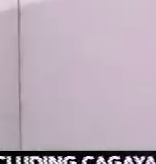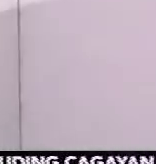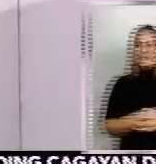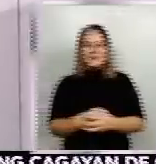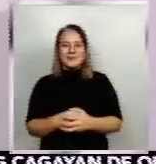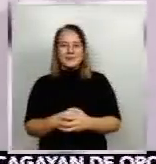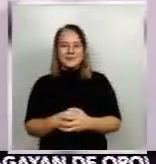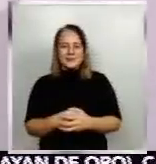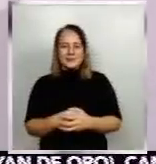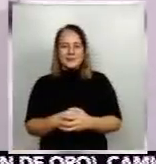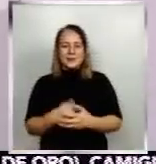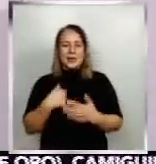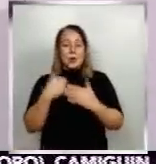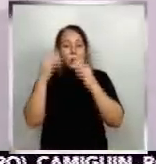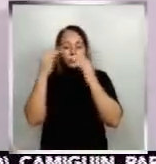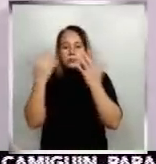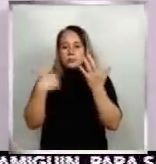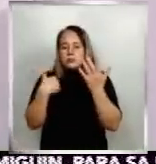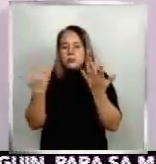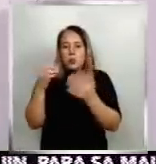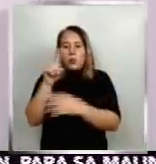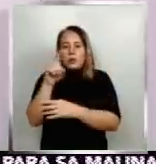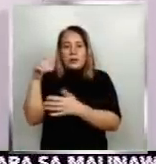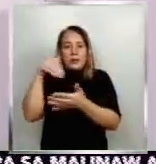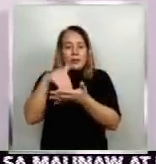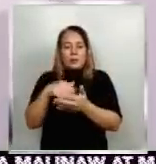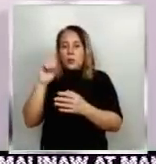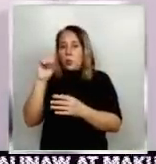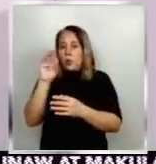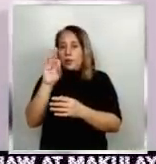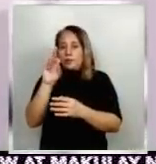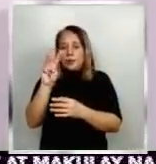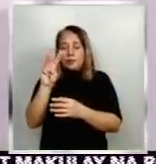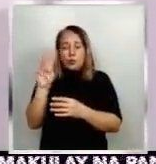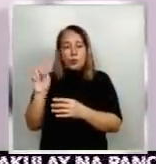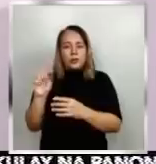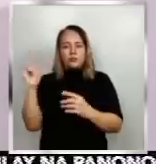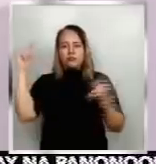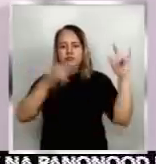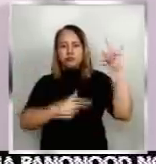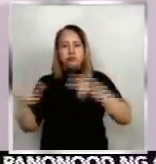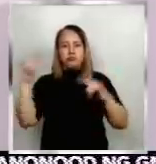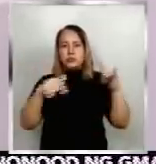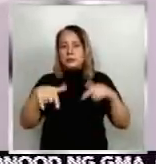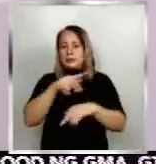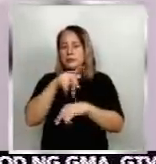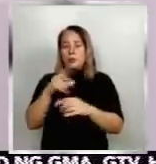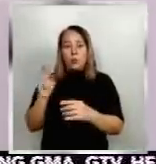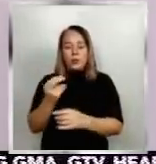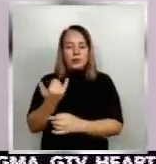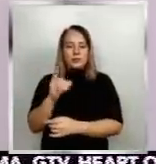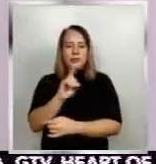Inaasang aabot hanggang isang daang libo ang mga OFW na magbabalik bayan ngayong Desyembre. Pero bago ang